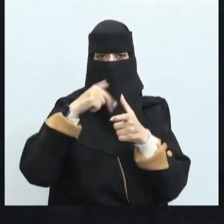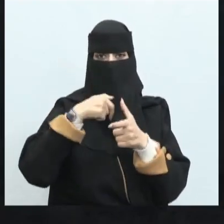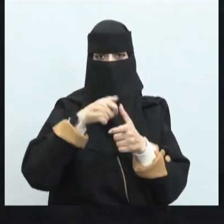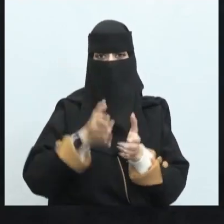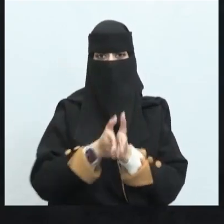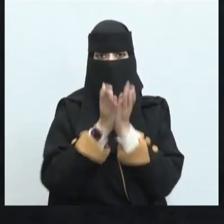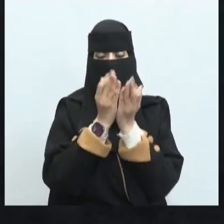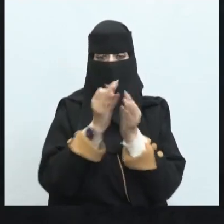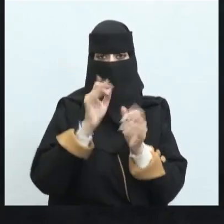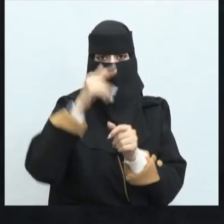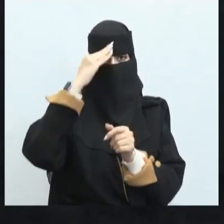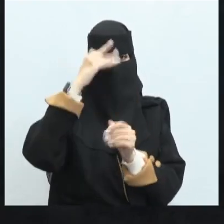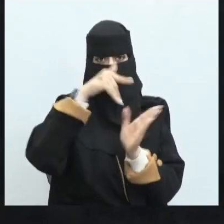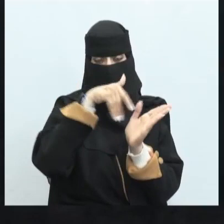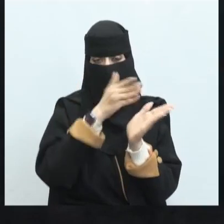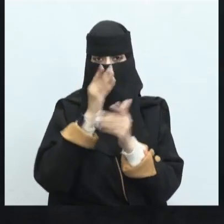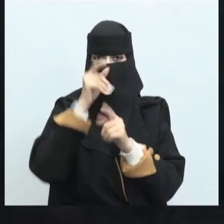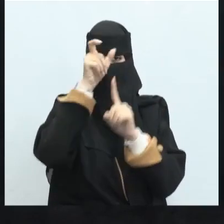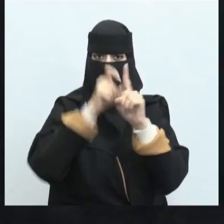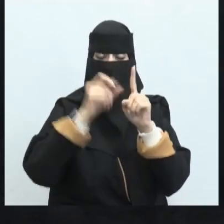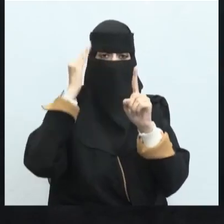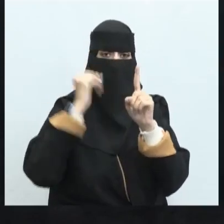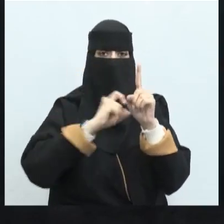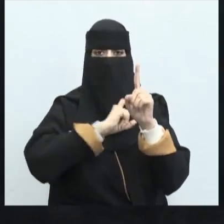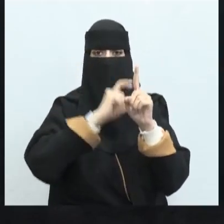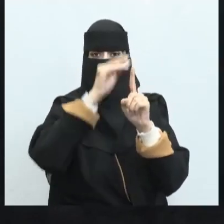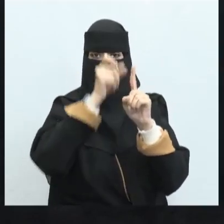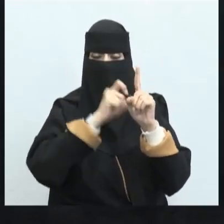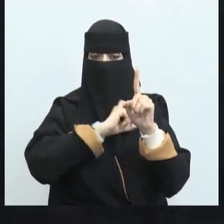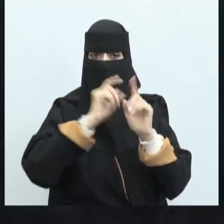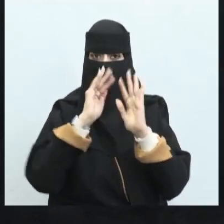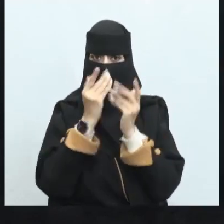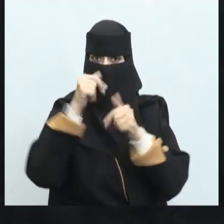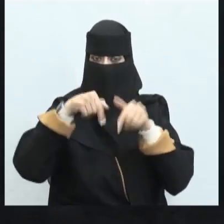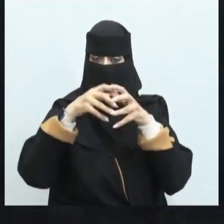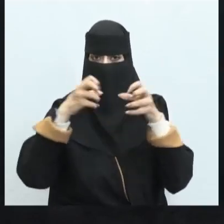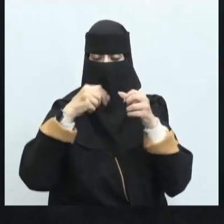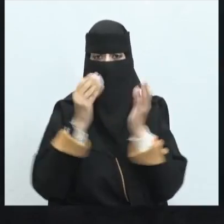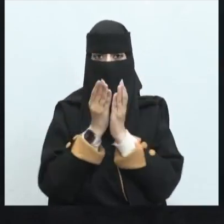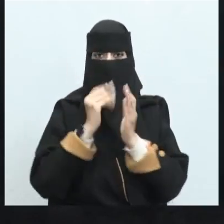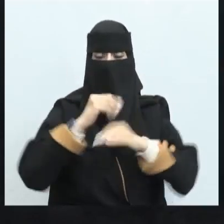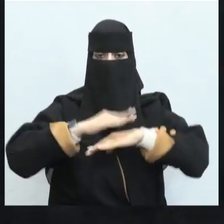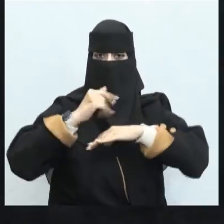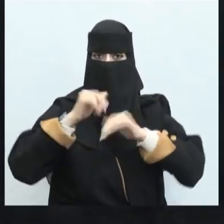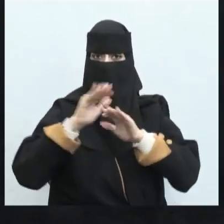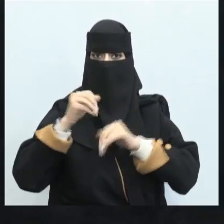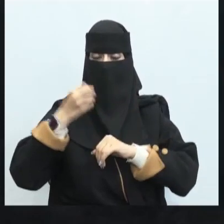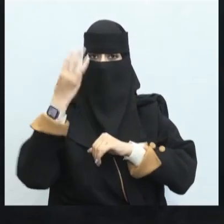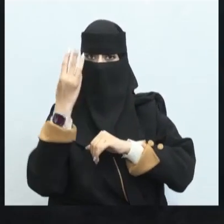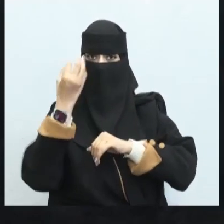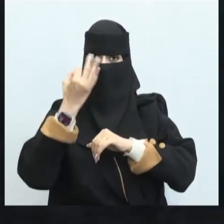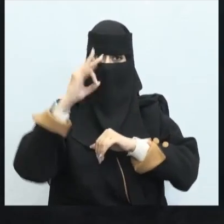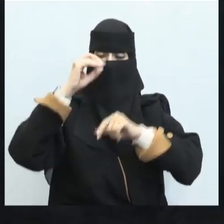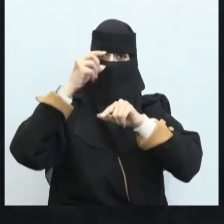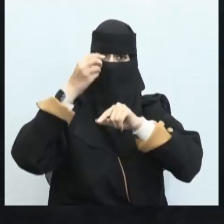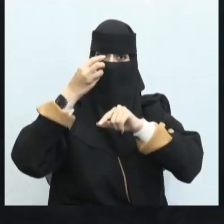وصحبه أجمعين مرحبا بكم أعزائي الطلاب والطالبات في درس جديد في مادة الدراسات الأدبية لصف الثالث الثاني كنا قد تحدثنا